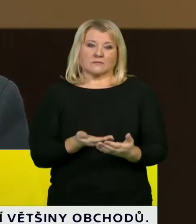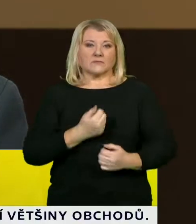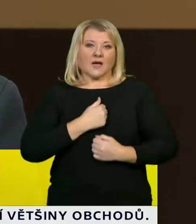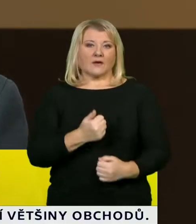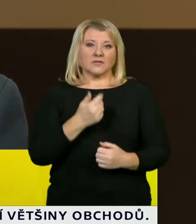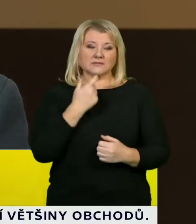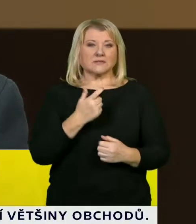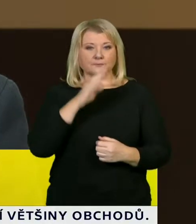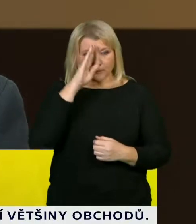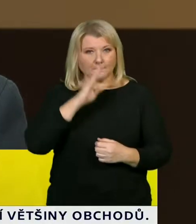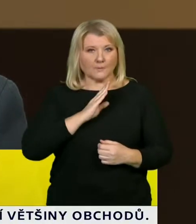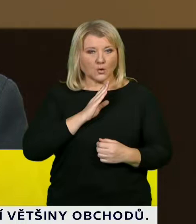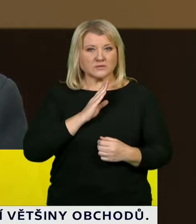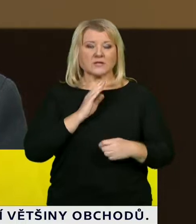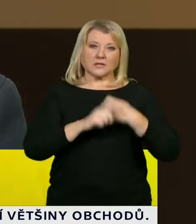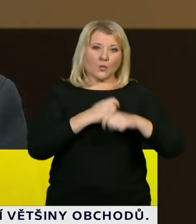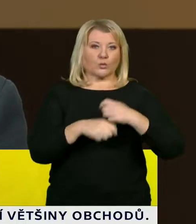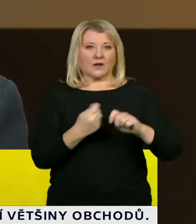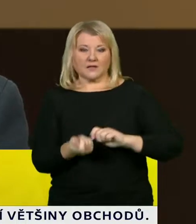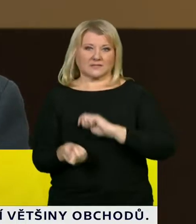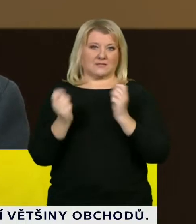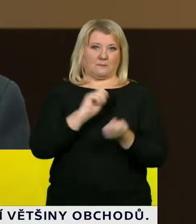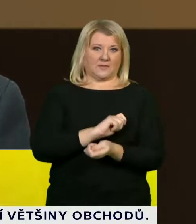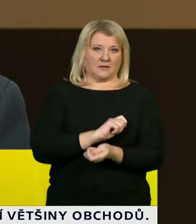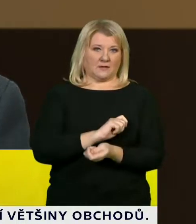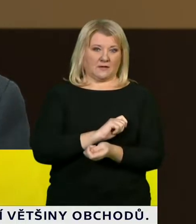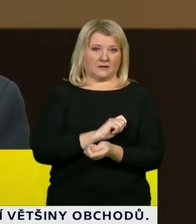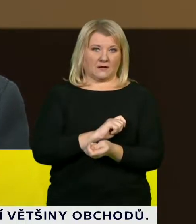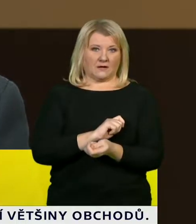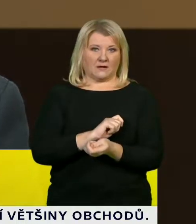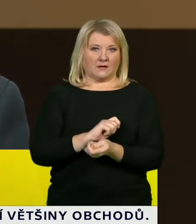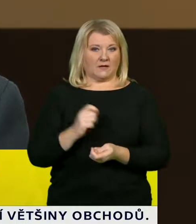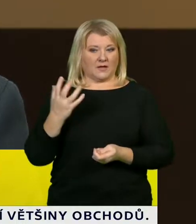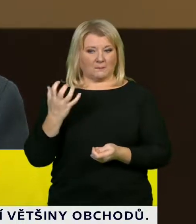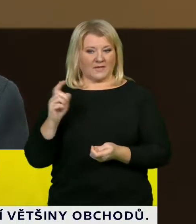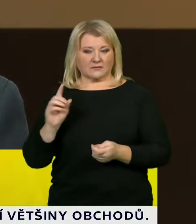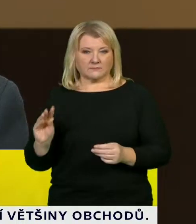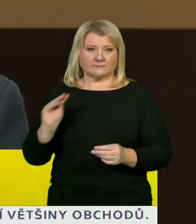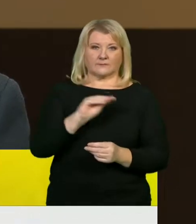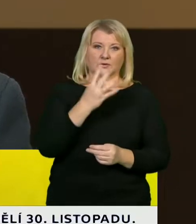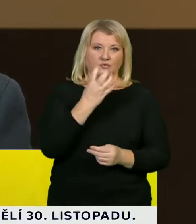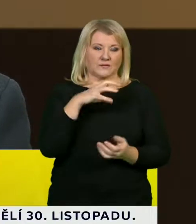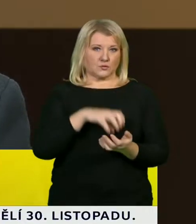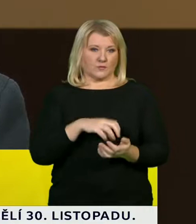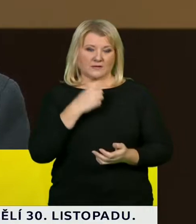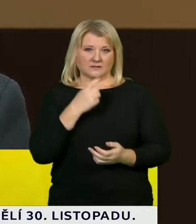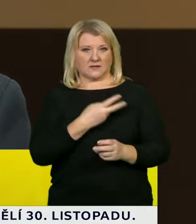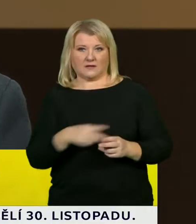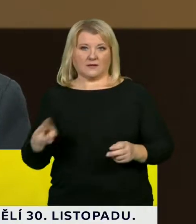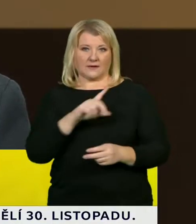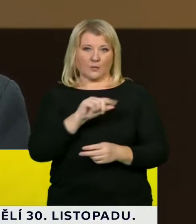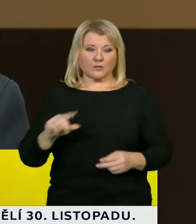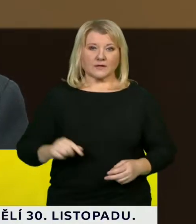došlo ke změně, k přepnutí celé naší země z úrovně 5 do úrovně 4. Jak jsme ale opakovaně